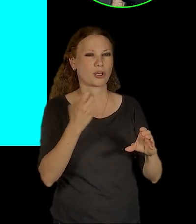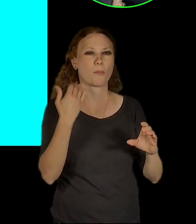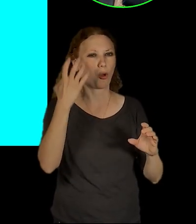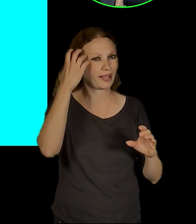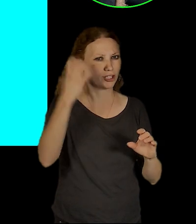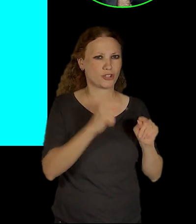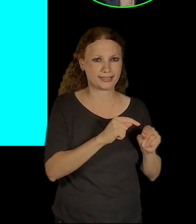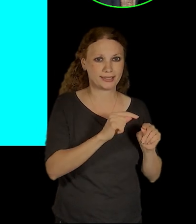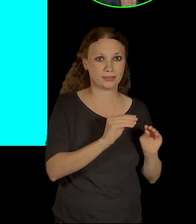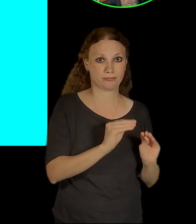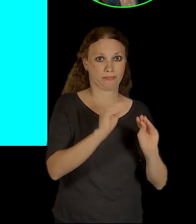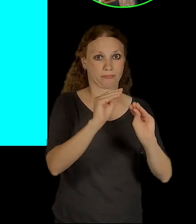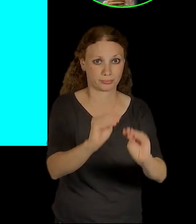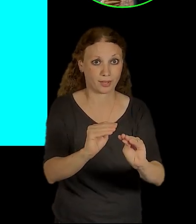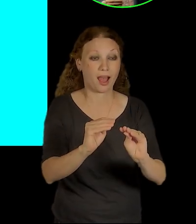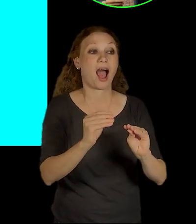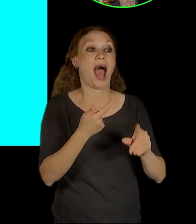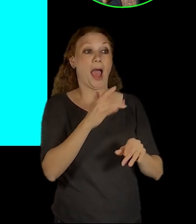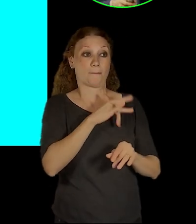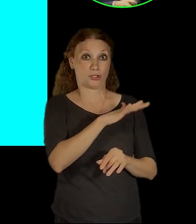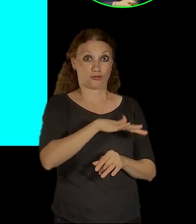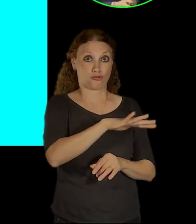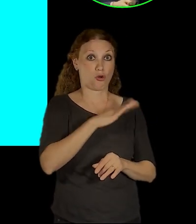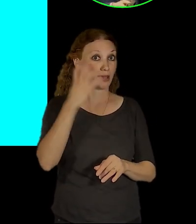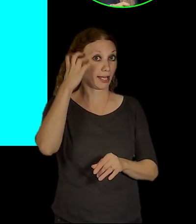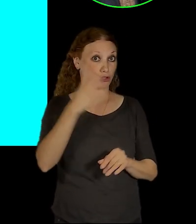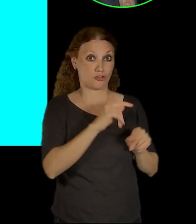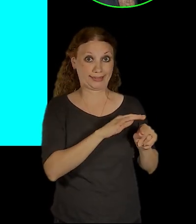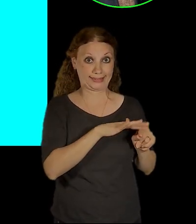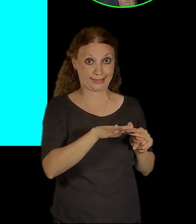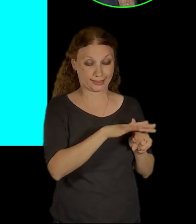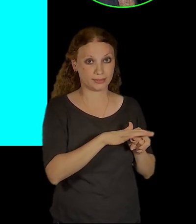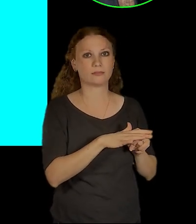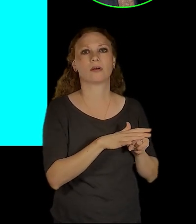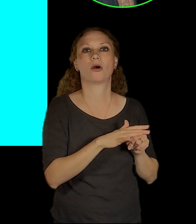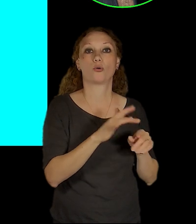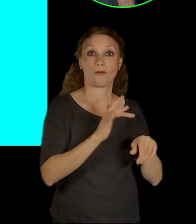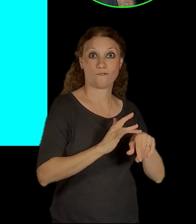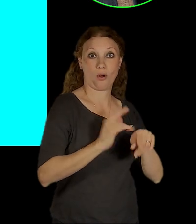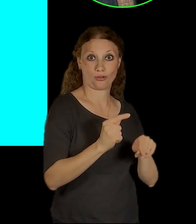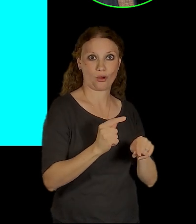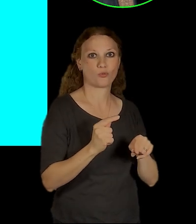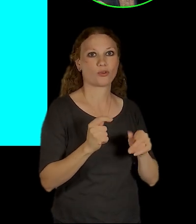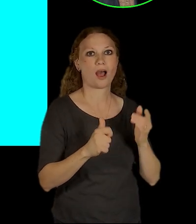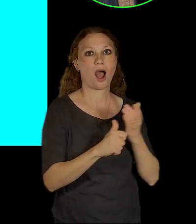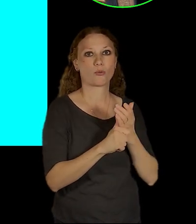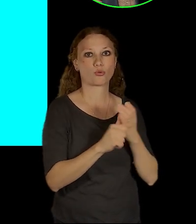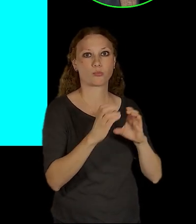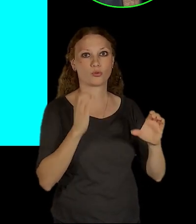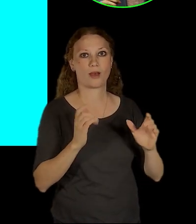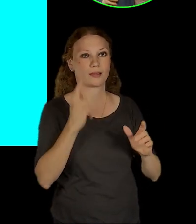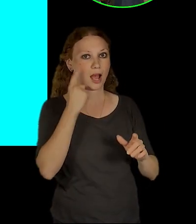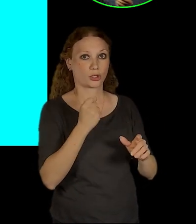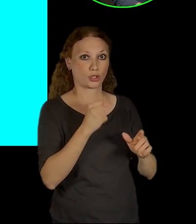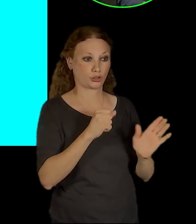případný development, který tady byl i naznačený, že chceme v tom městě dělat v návaznosti na ty terminály. Byť tohle